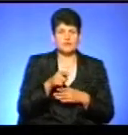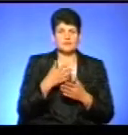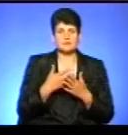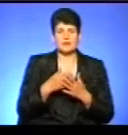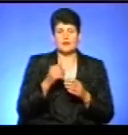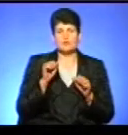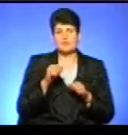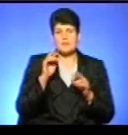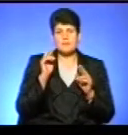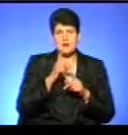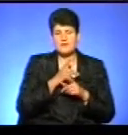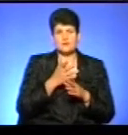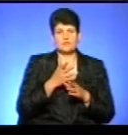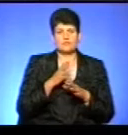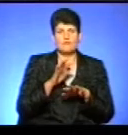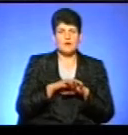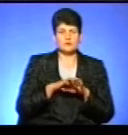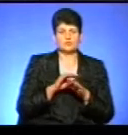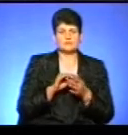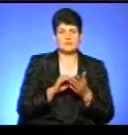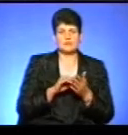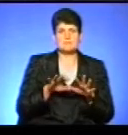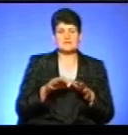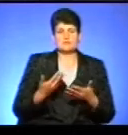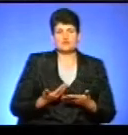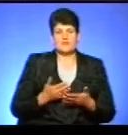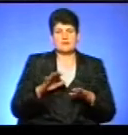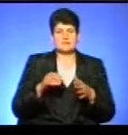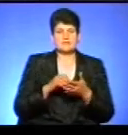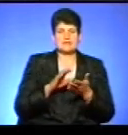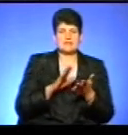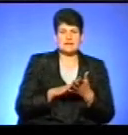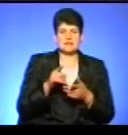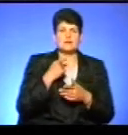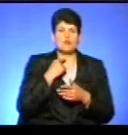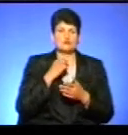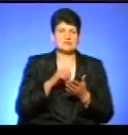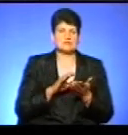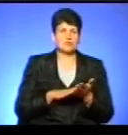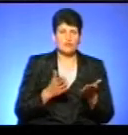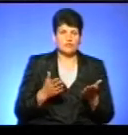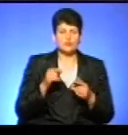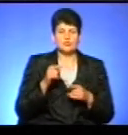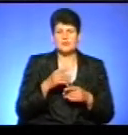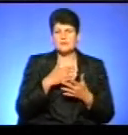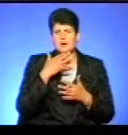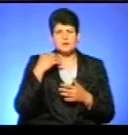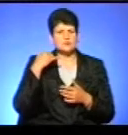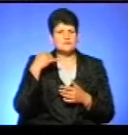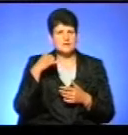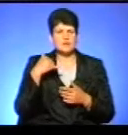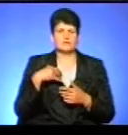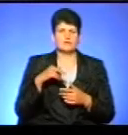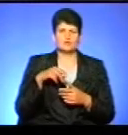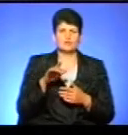може неправильно в банку якомусь, їм вказали місце проживання, місце реєстрації, їхній голос може не зараховуватися. Тоді є багато дзвінків, людина йде з